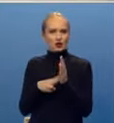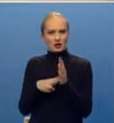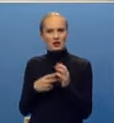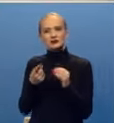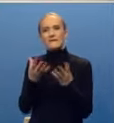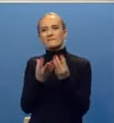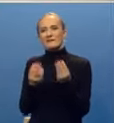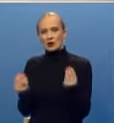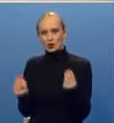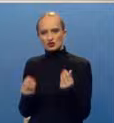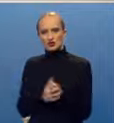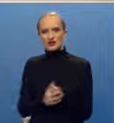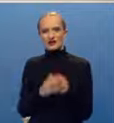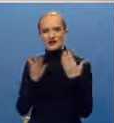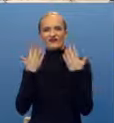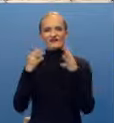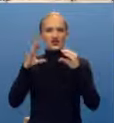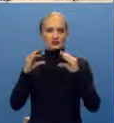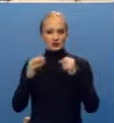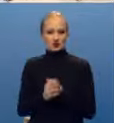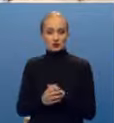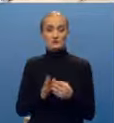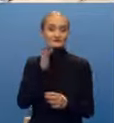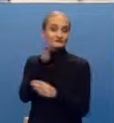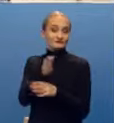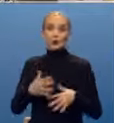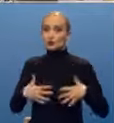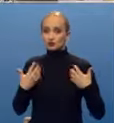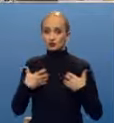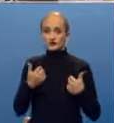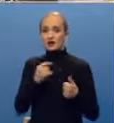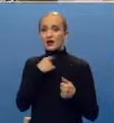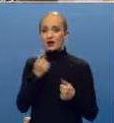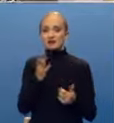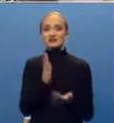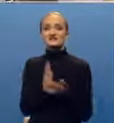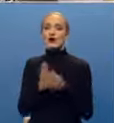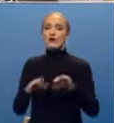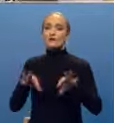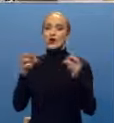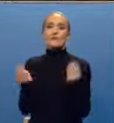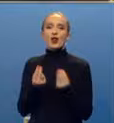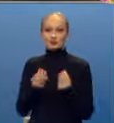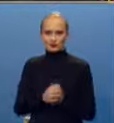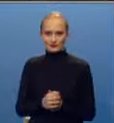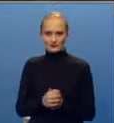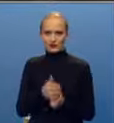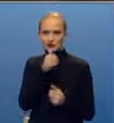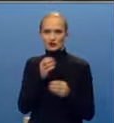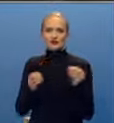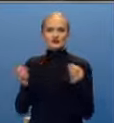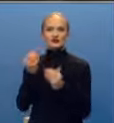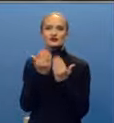i ta mekoća, ta vazdušastost. Posjetioci je duševljeni jer je kažu svako pronašao ponešto. Što više